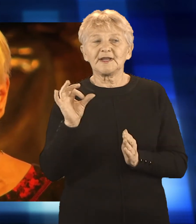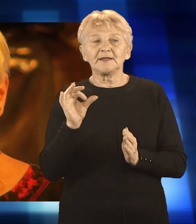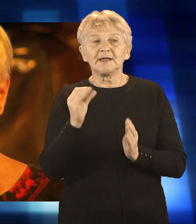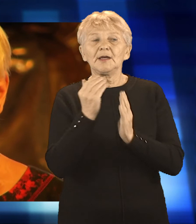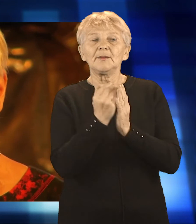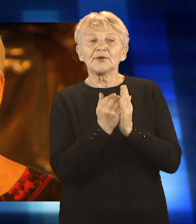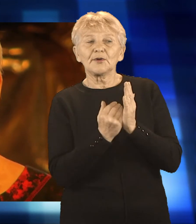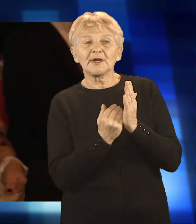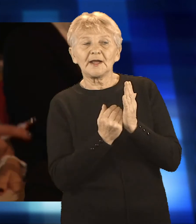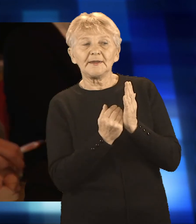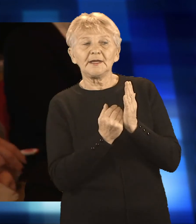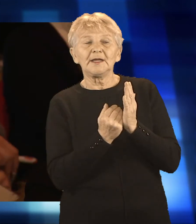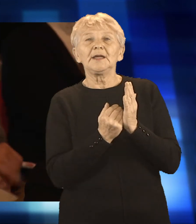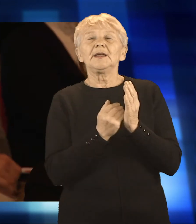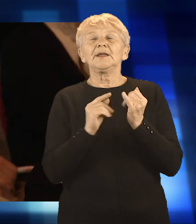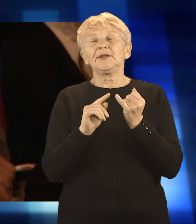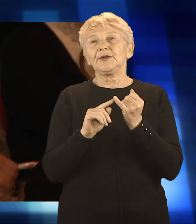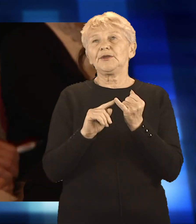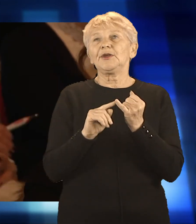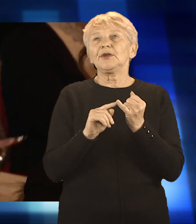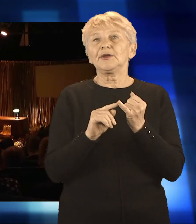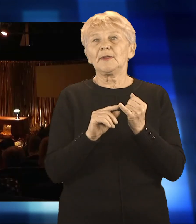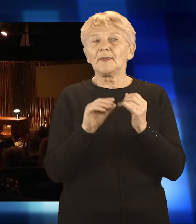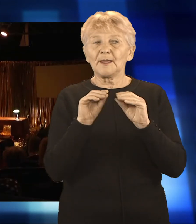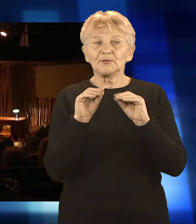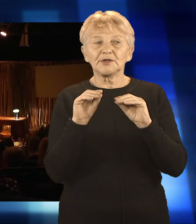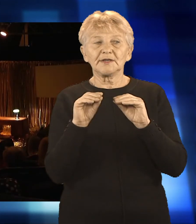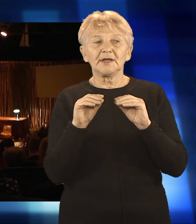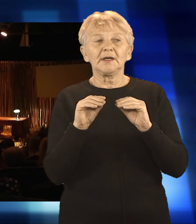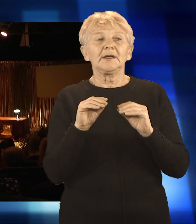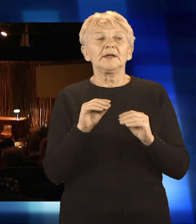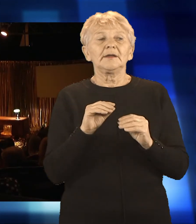seminaria i konferencje mające na celu szerzenie wiedzy na temat autyzmu.